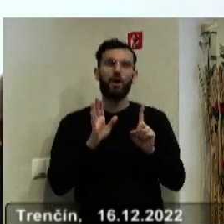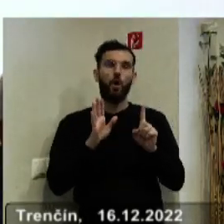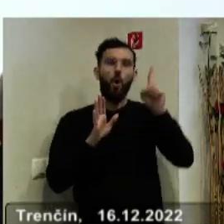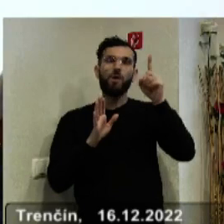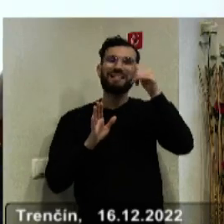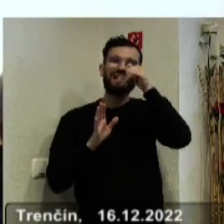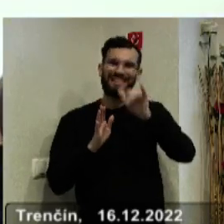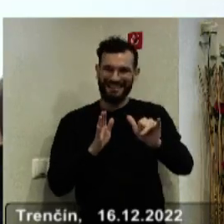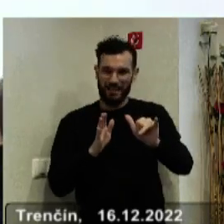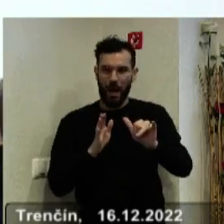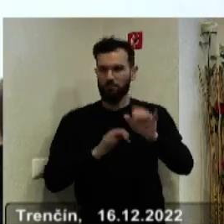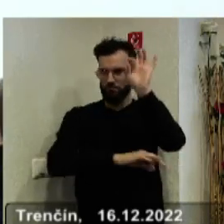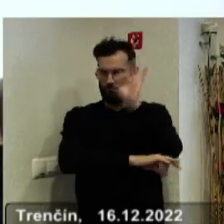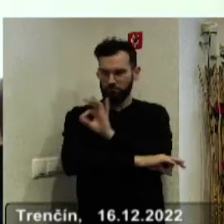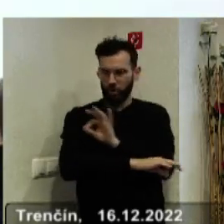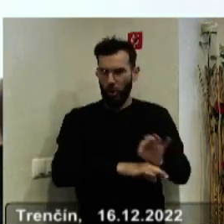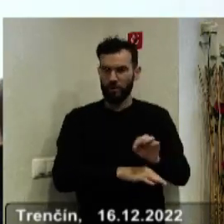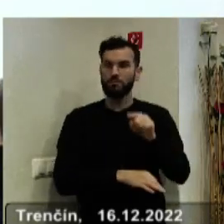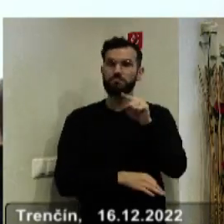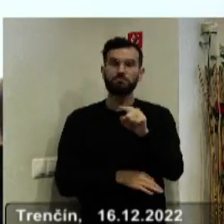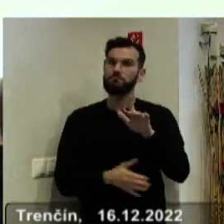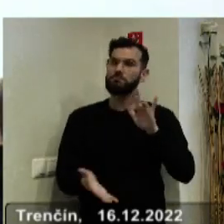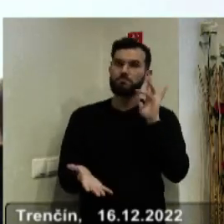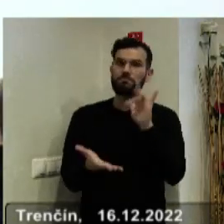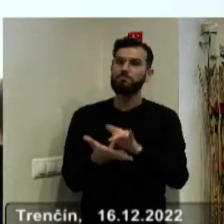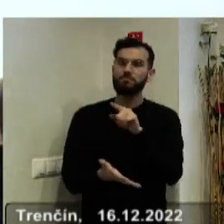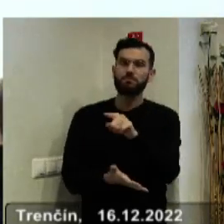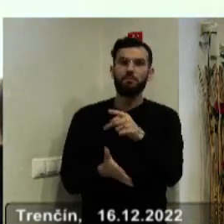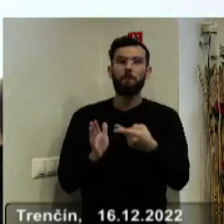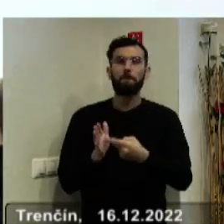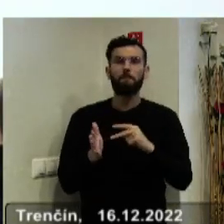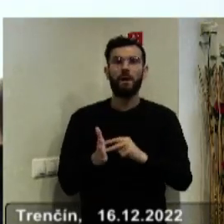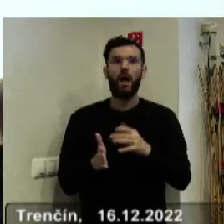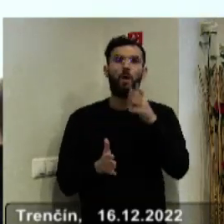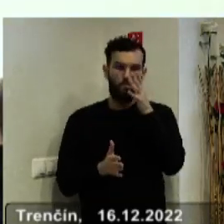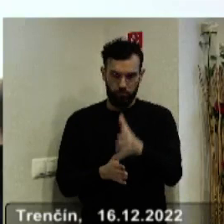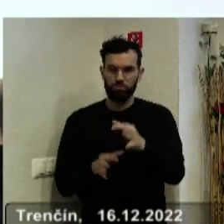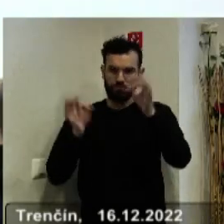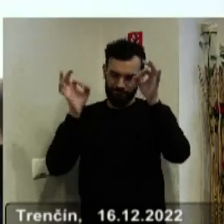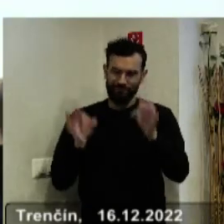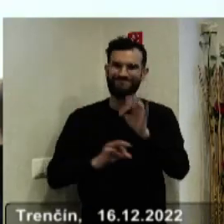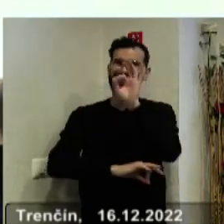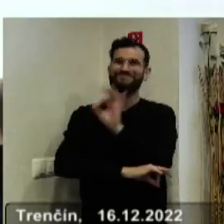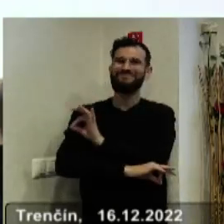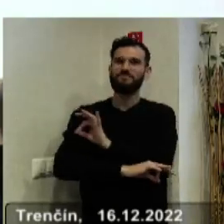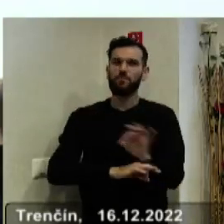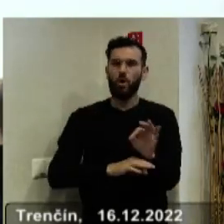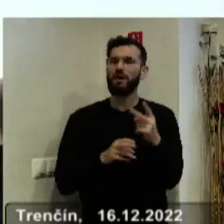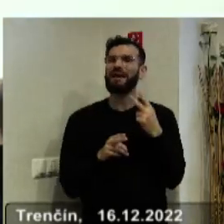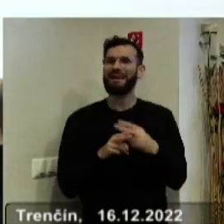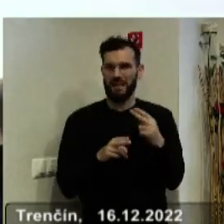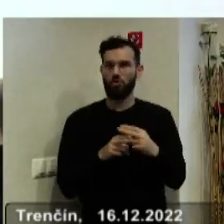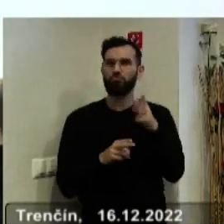Nitry. Tieto projektové zámery sa stanú súčasťou zásobníka, ktorý bude